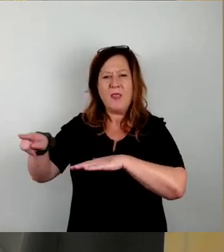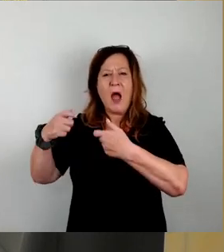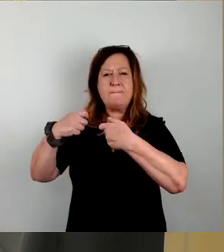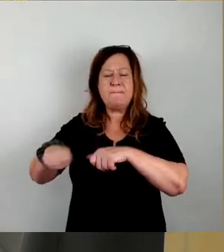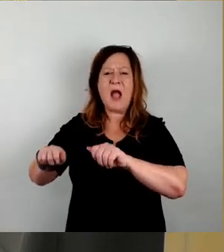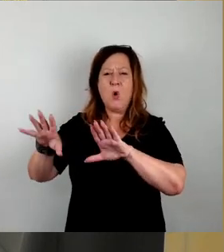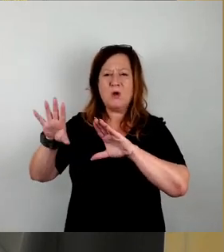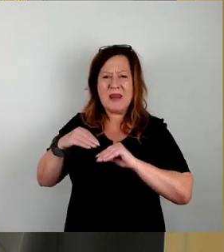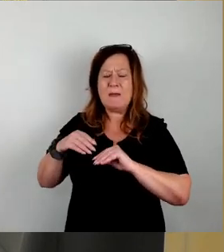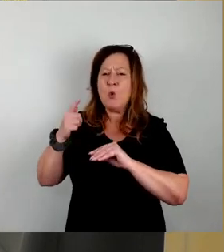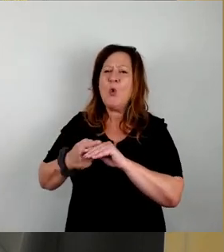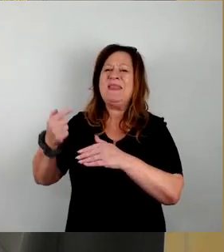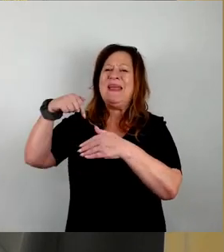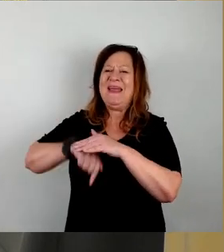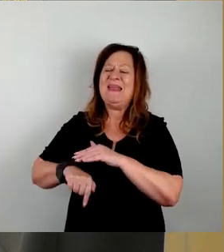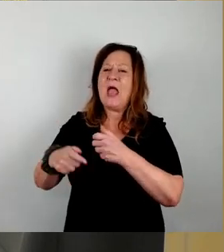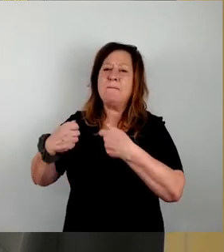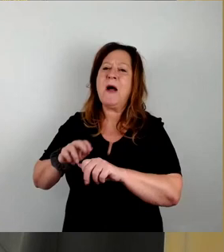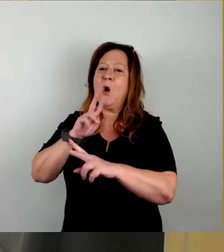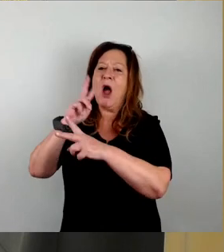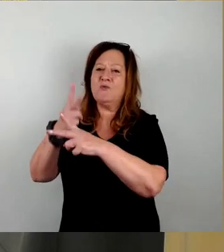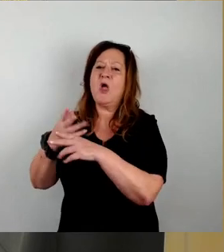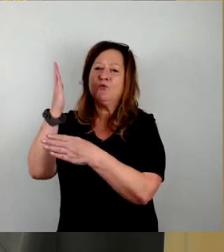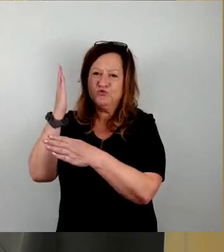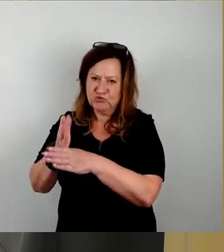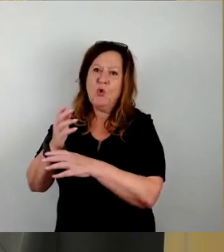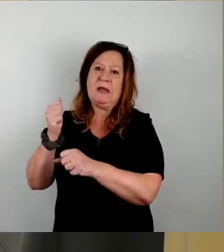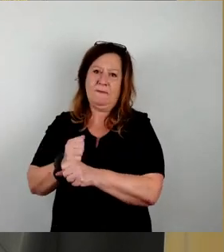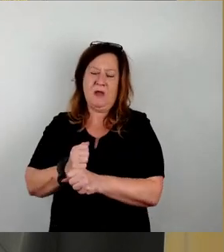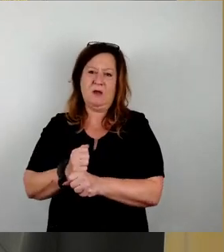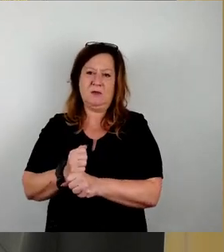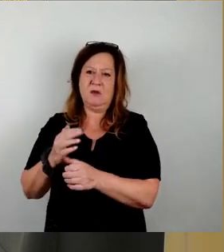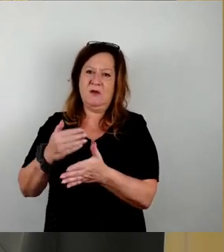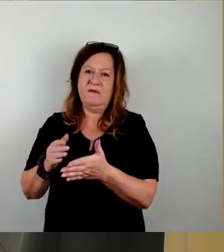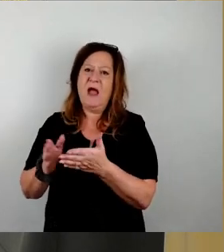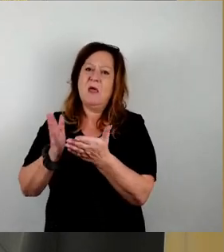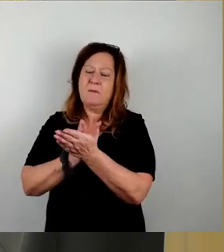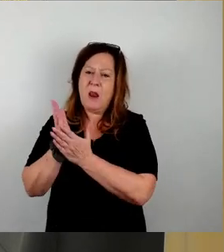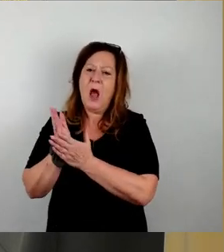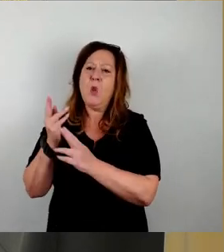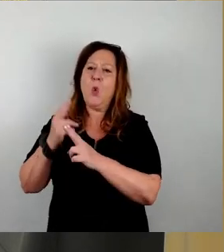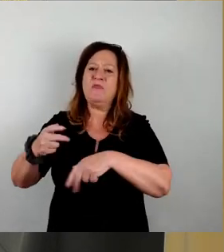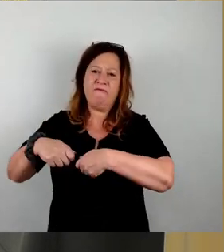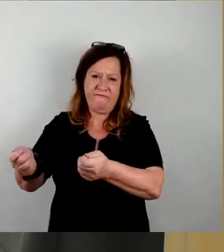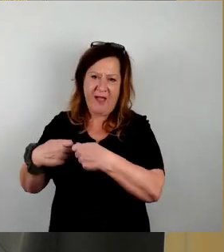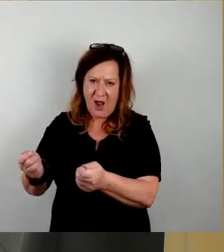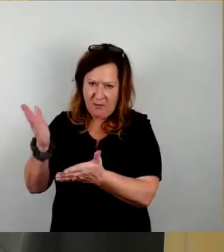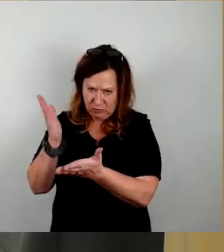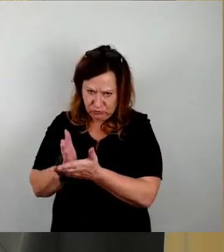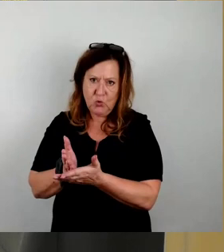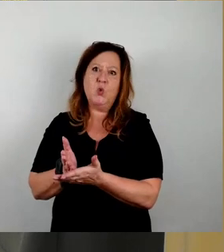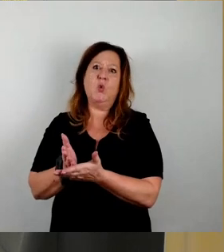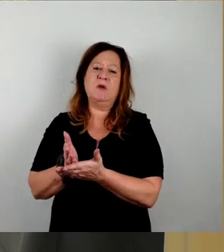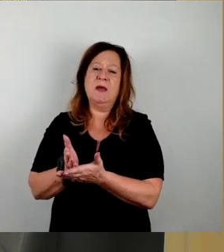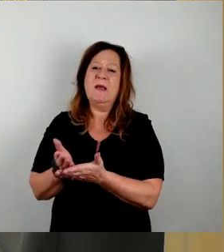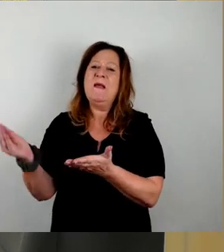Bauauftrag erteilt ist und das ist die weitere Planung und der Vergabe erfolgt. Dazu sollen fünf